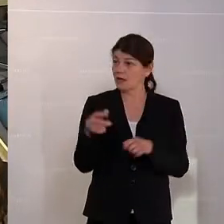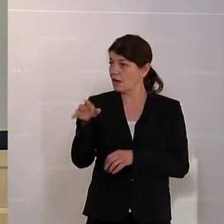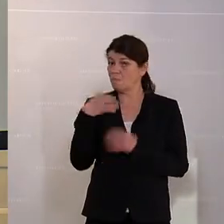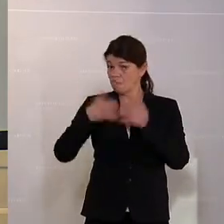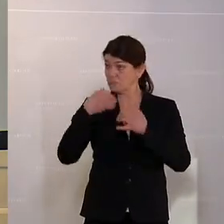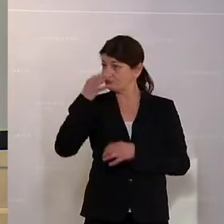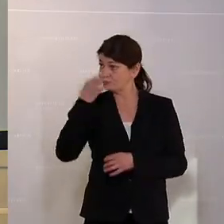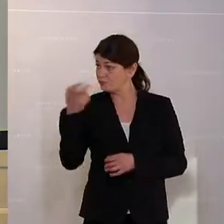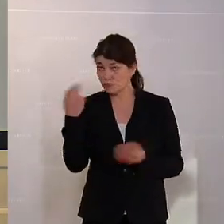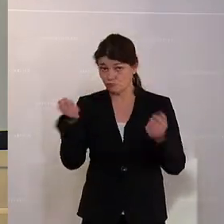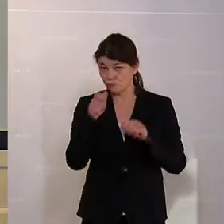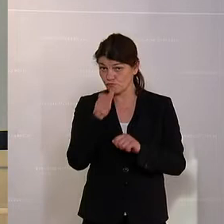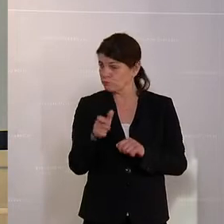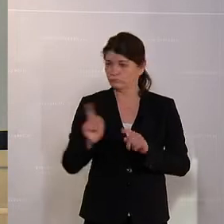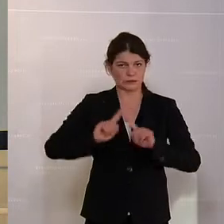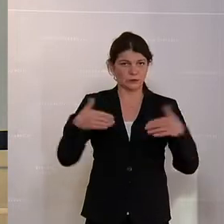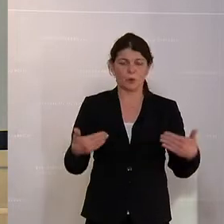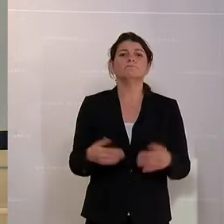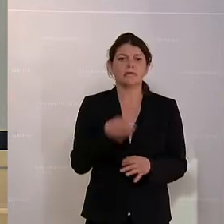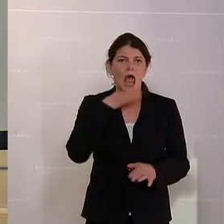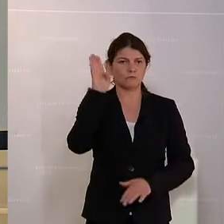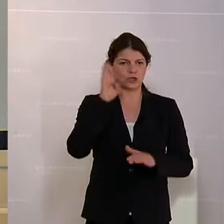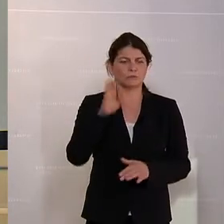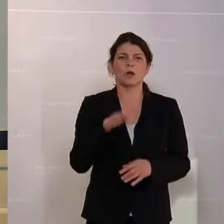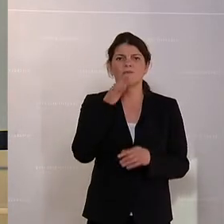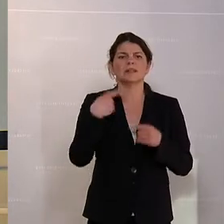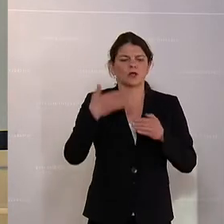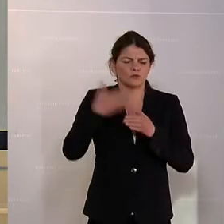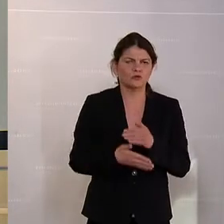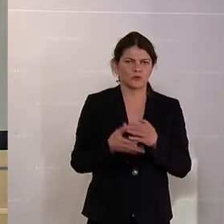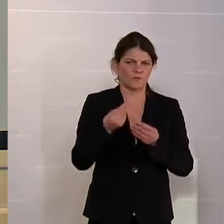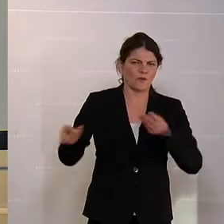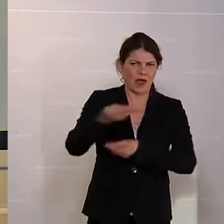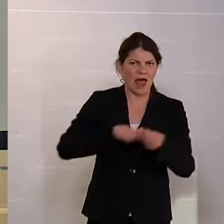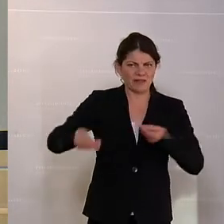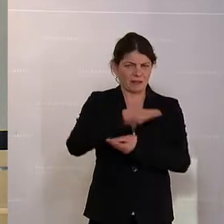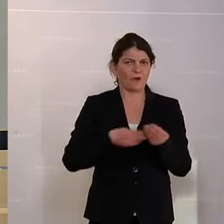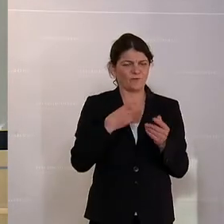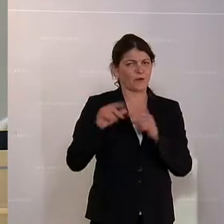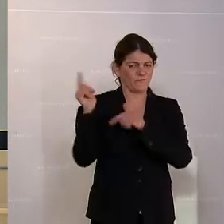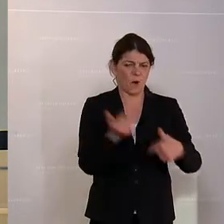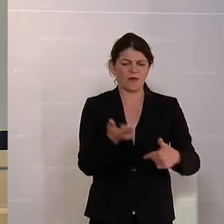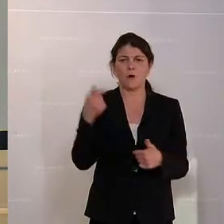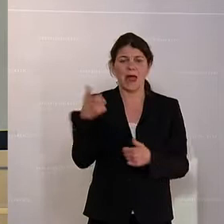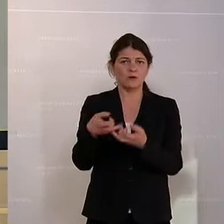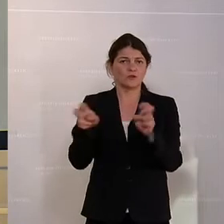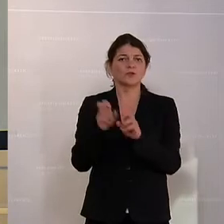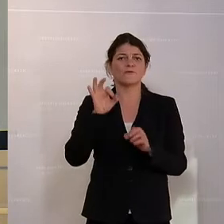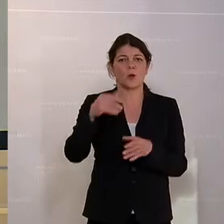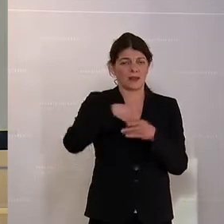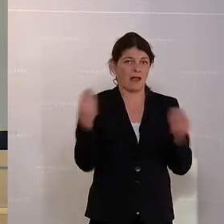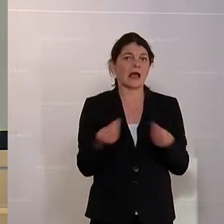Das ist nicht der Fall. Die Abstimmung werde ich am Schluss der Verhandlungen über die Vorlagen des Ausschusses für Innere